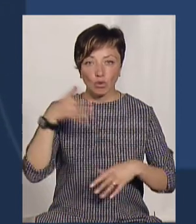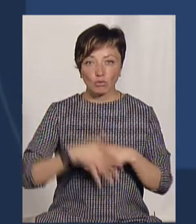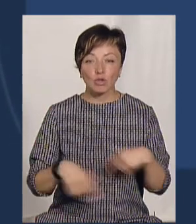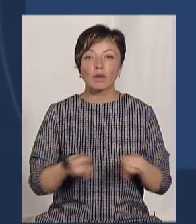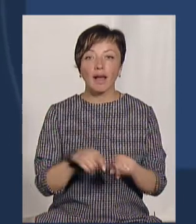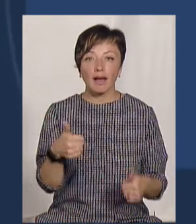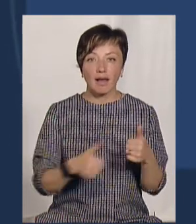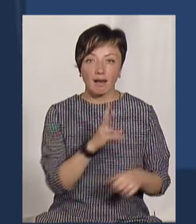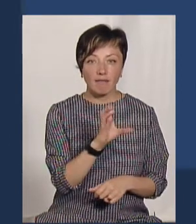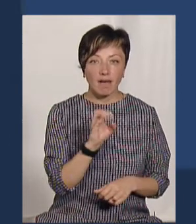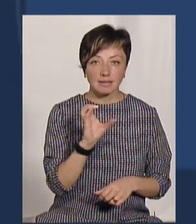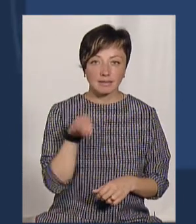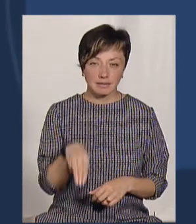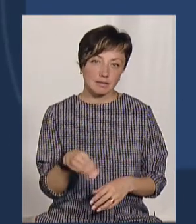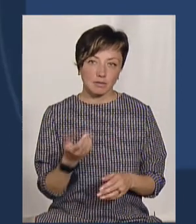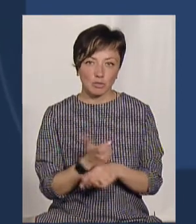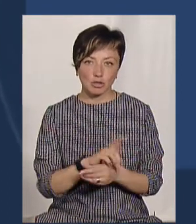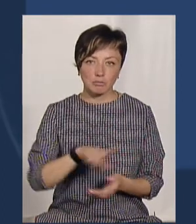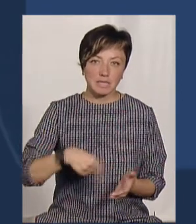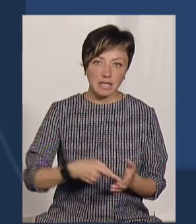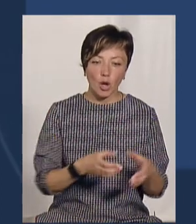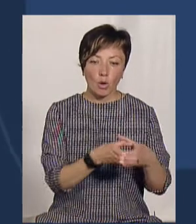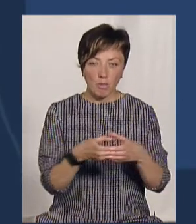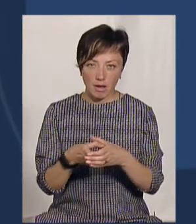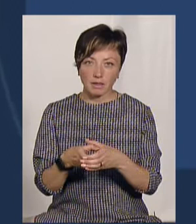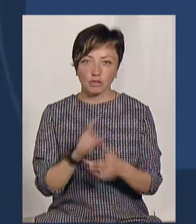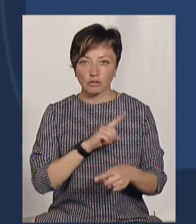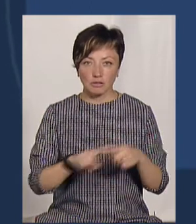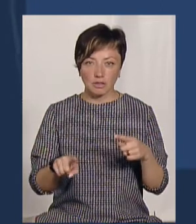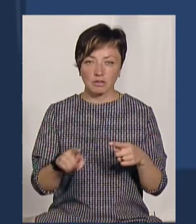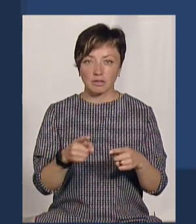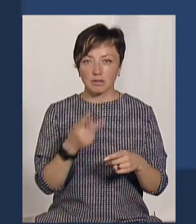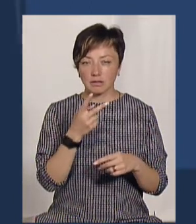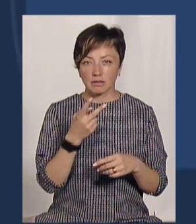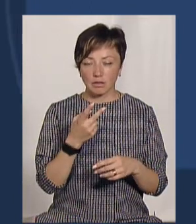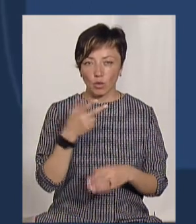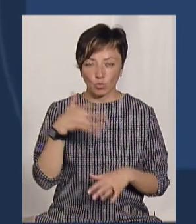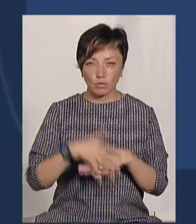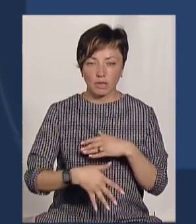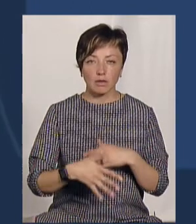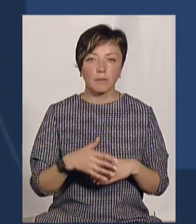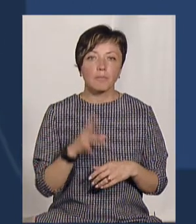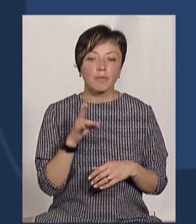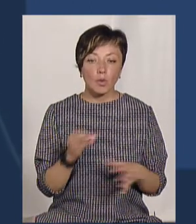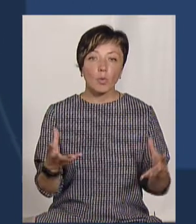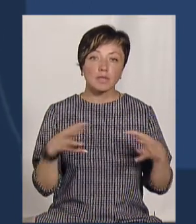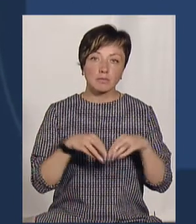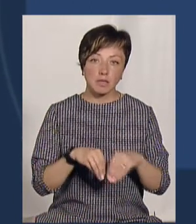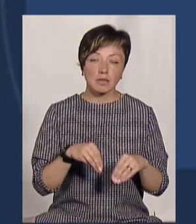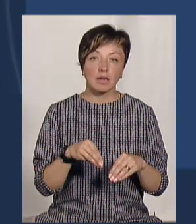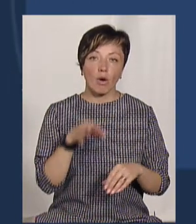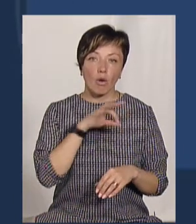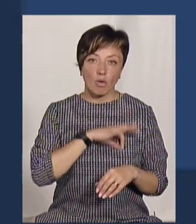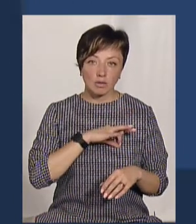квест. Тобто більш такі, знаєте, міські громади, вони би швидше до цього дійшли. Хоча в нас, я думаю, спільно корисних проєктів досить